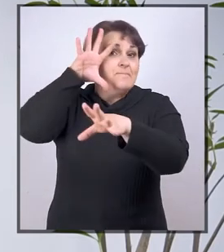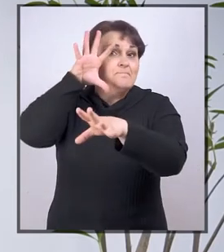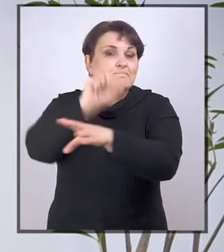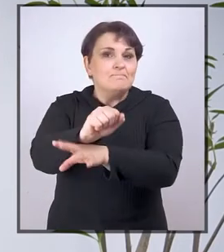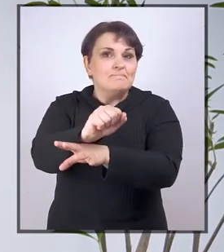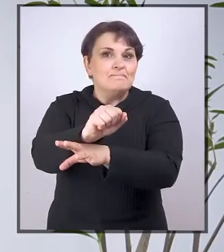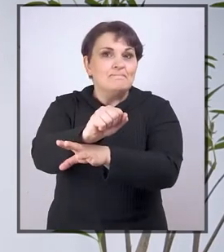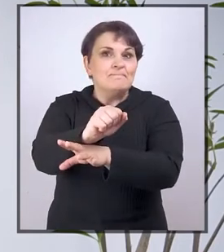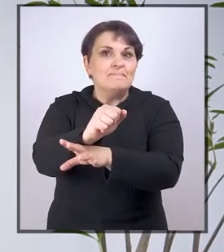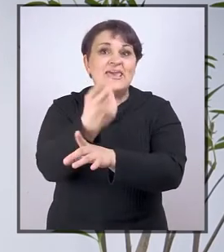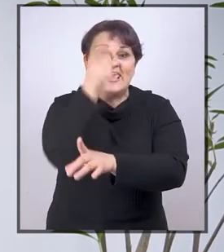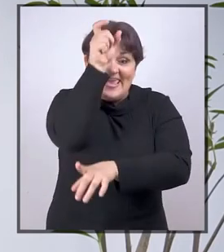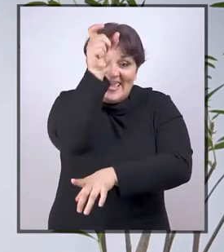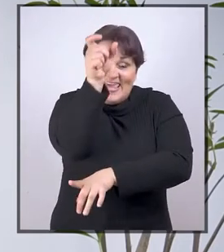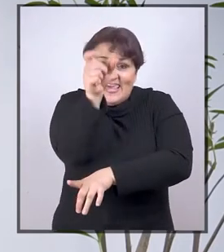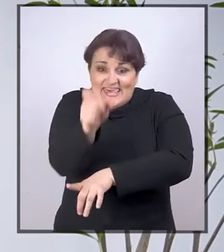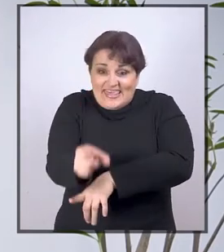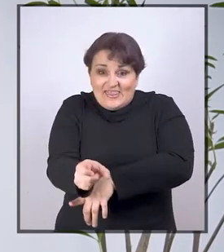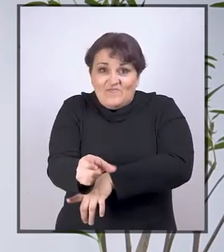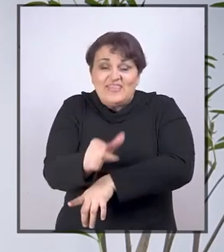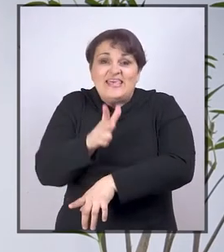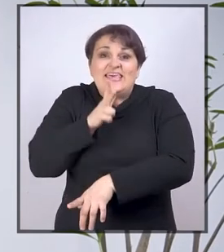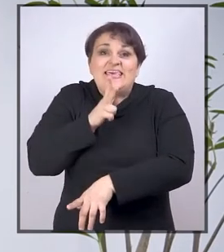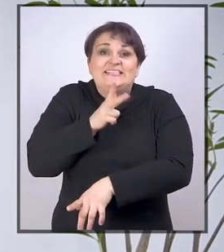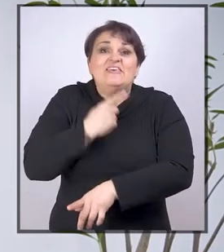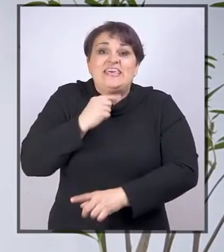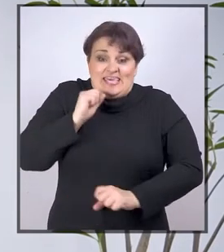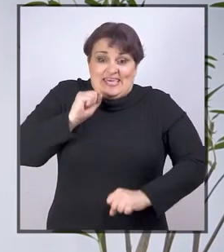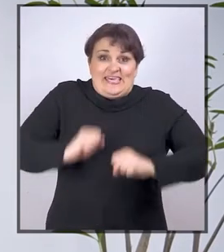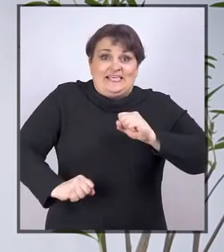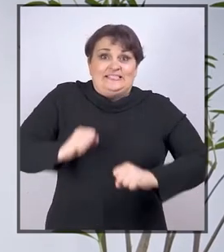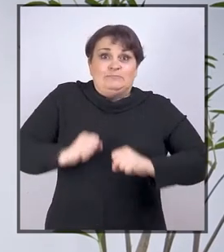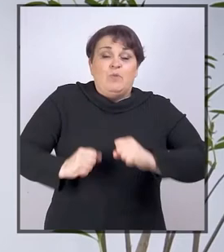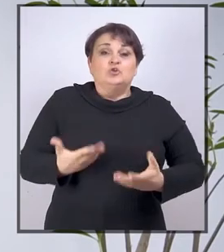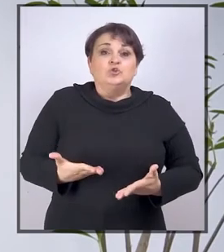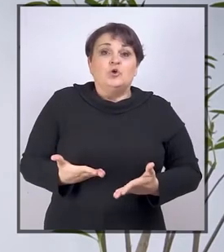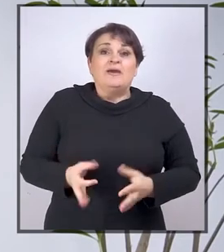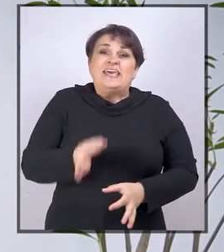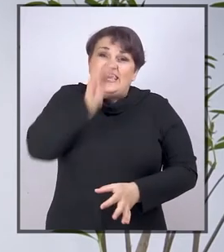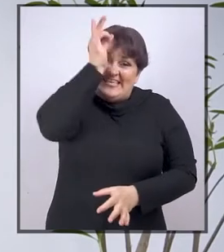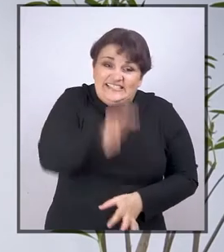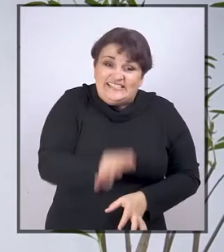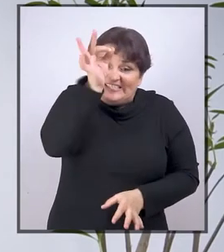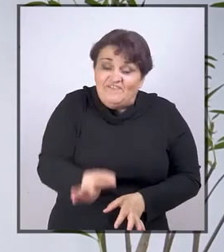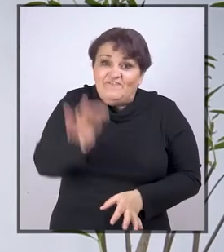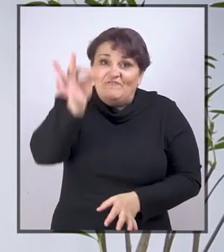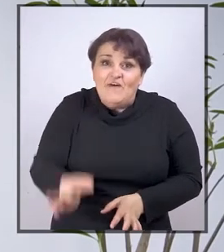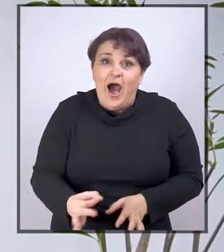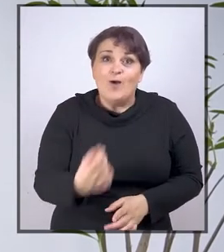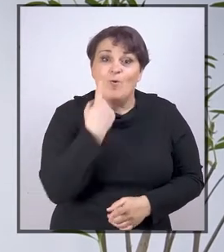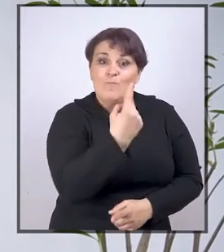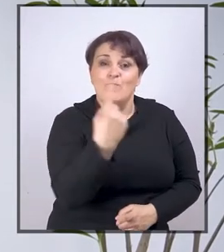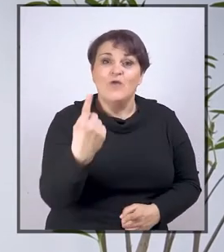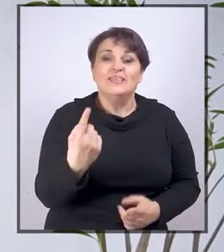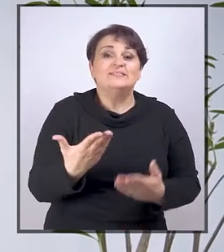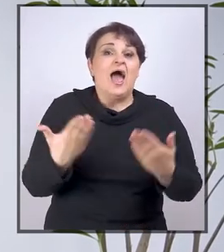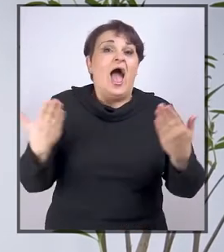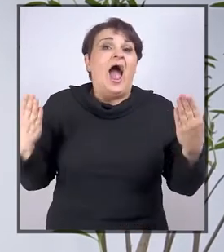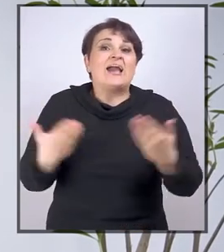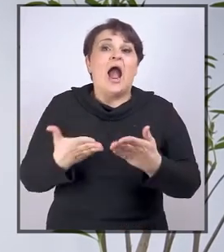prepoznaje individualne zahtjeve i sposobnosti svakog pojedinca,